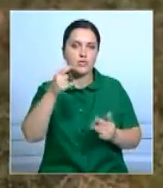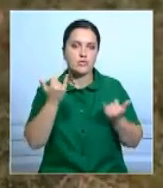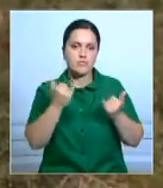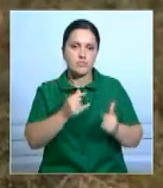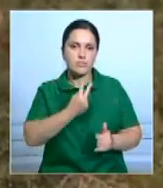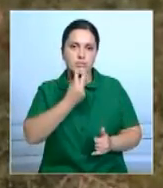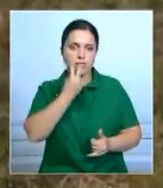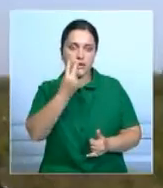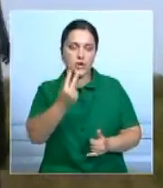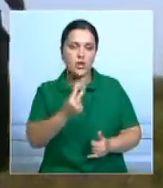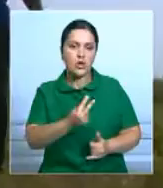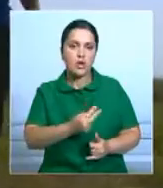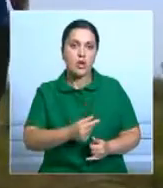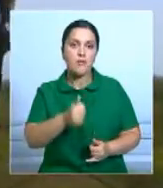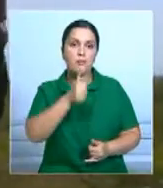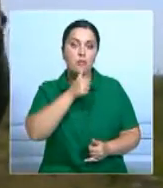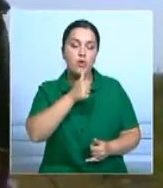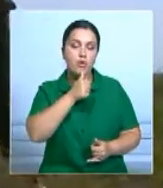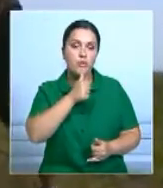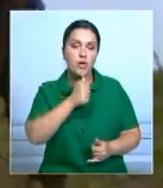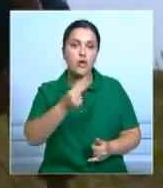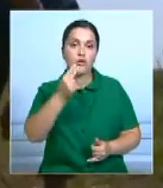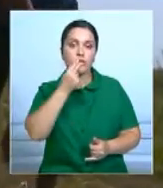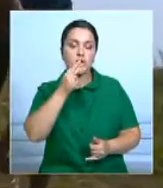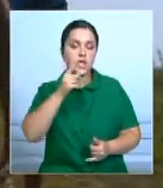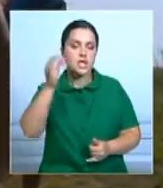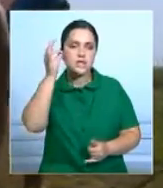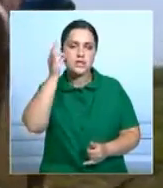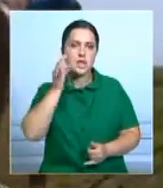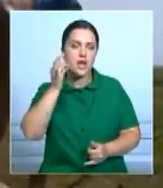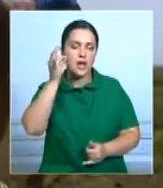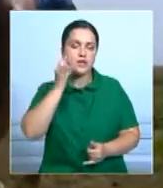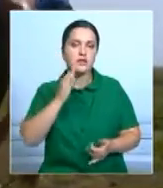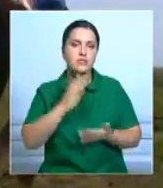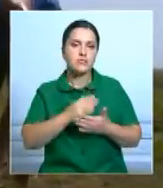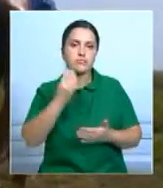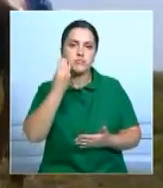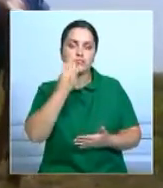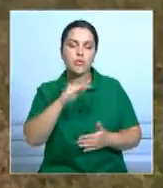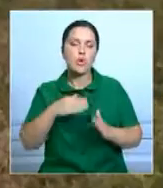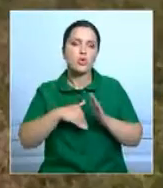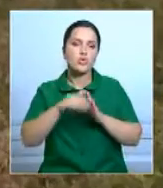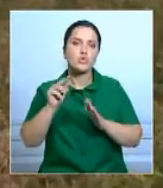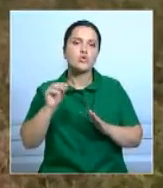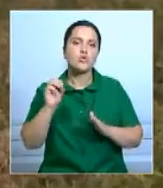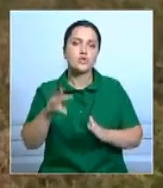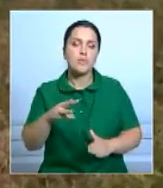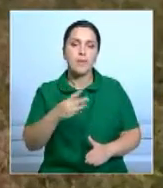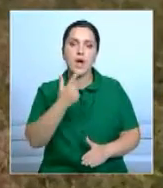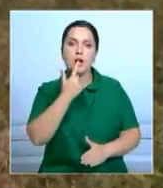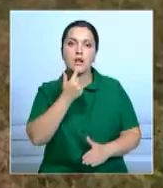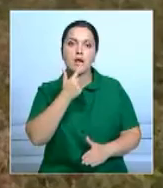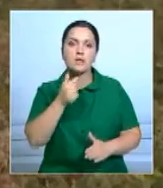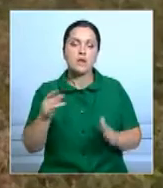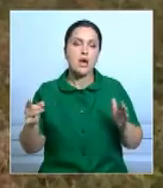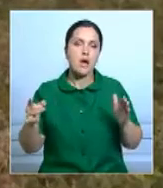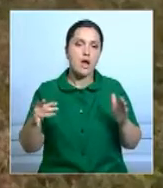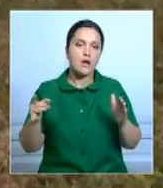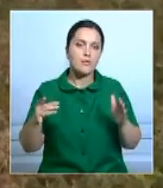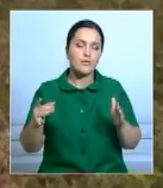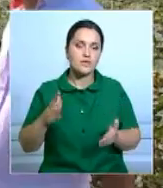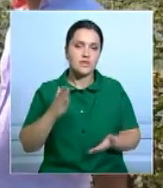когда они попробуют, то сладости отменные. Ничем не уступают, даже, может быть, превосходят вкус